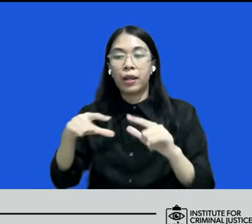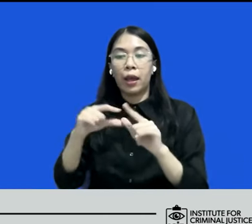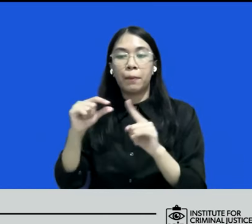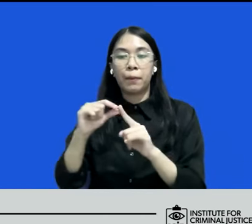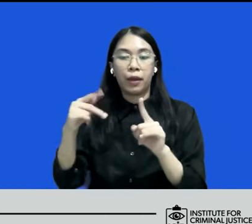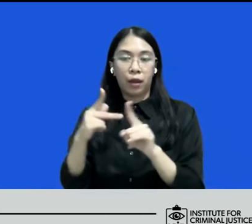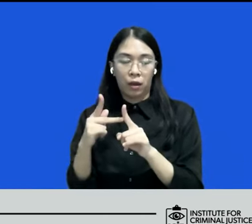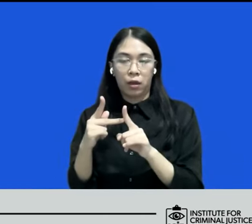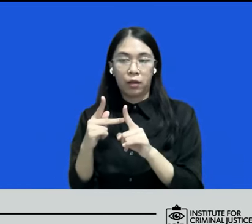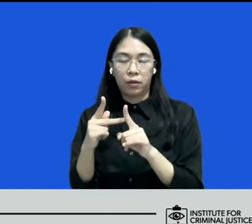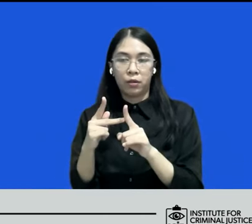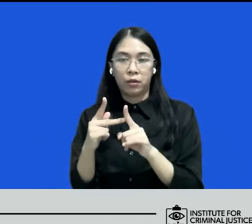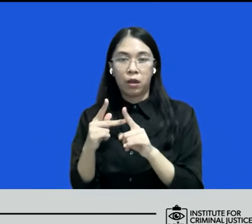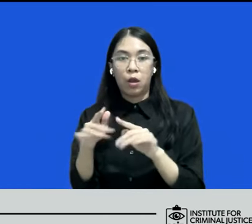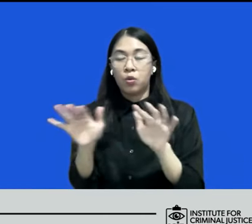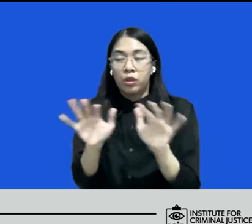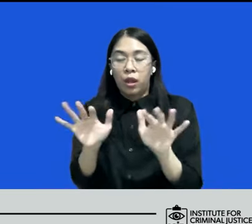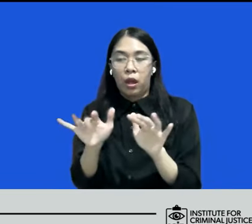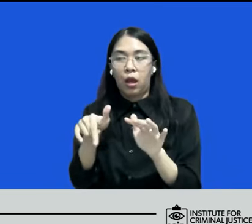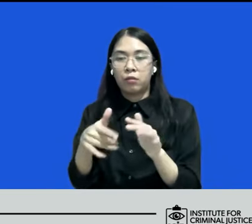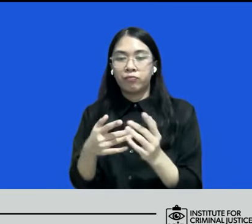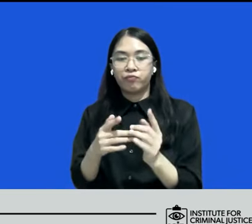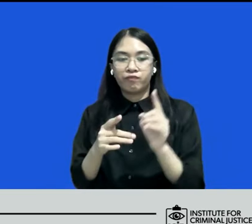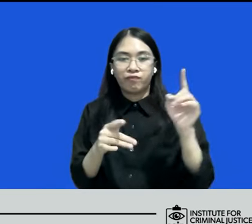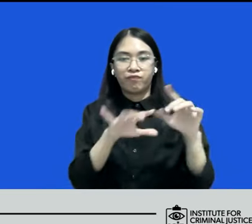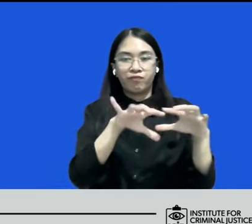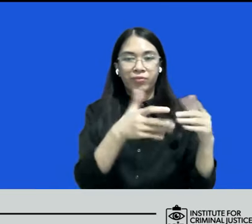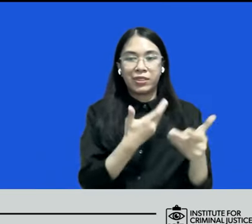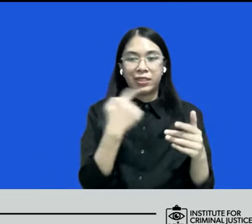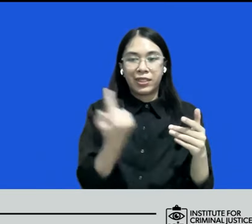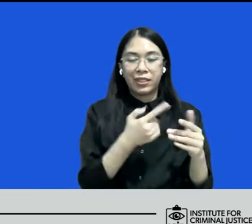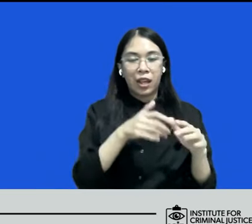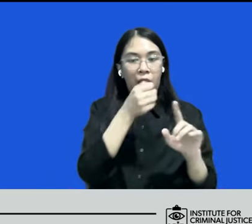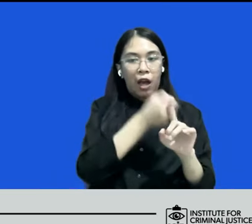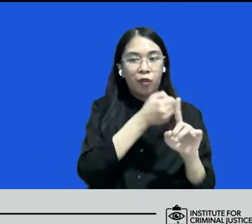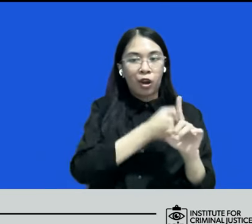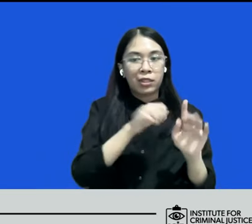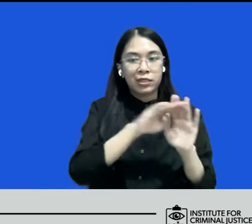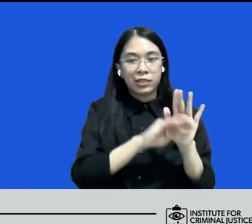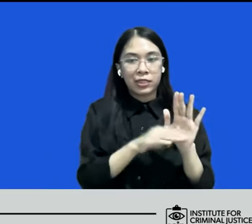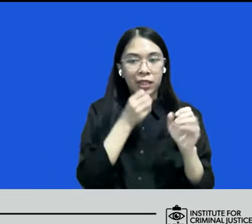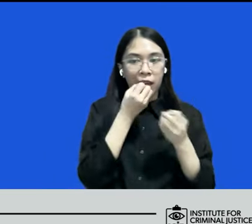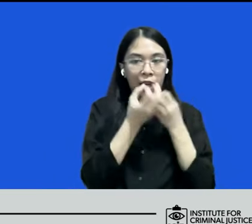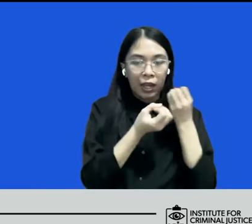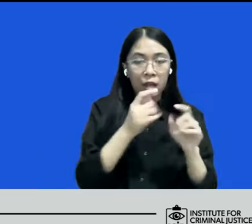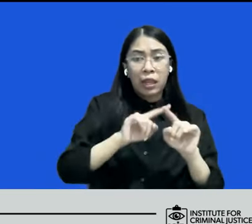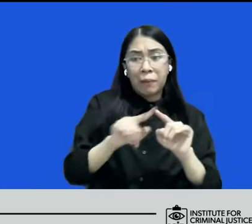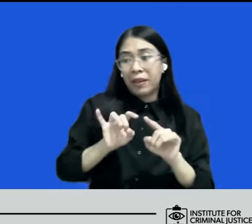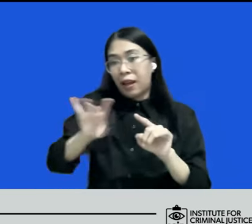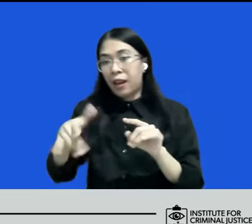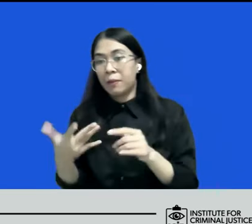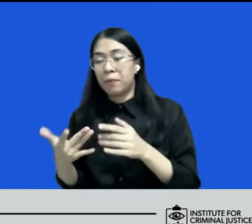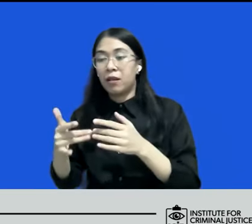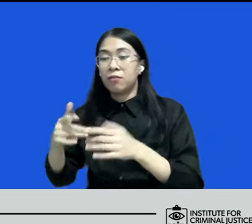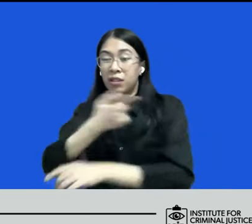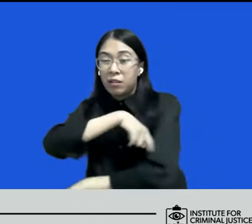jangan sampai justru satu sisi kita mengadvokasi regulasinya tapi di sisi yang lain kompetensi dari penegak